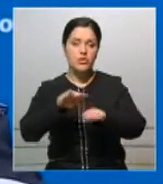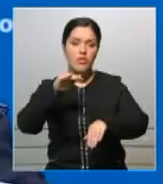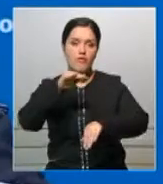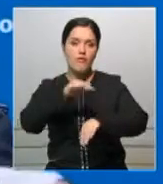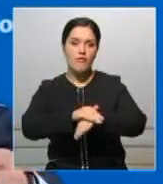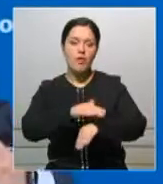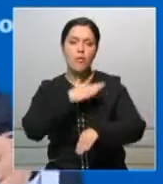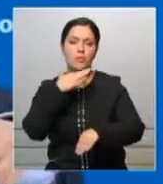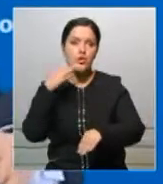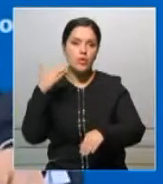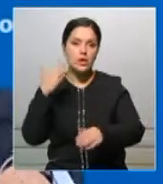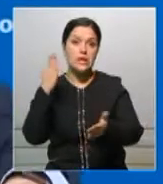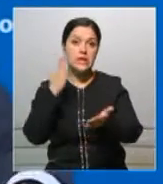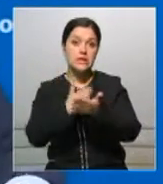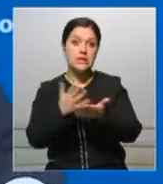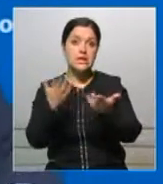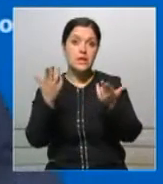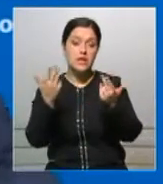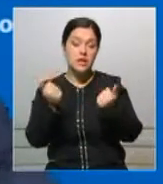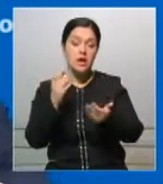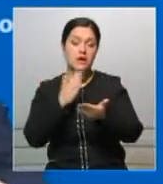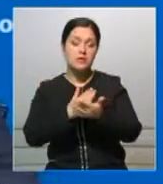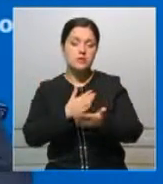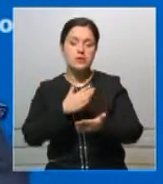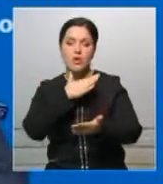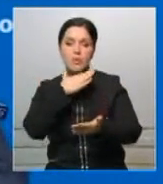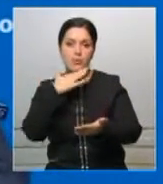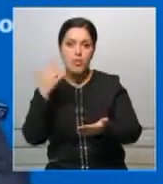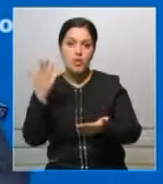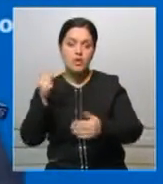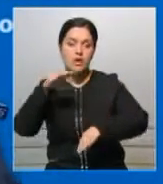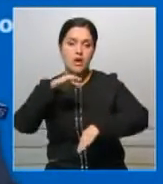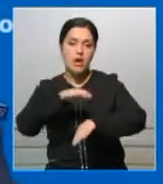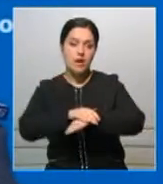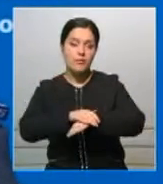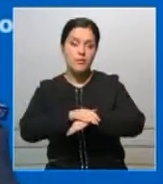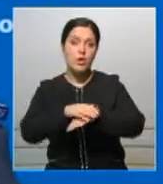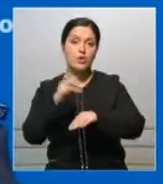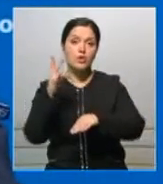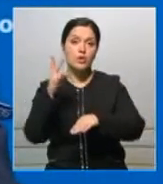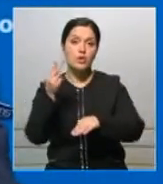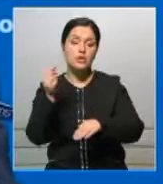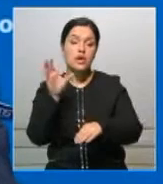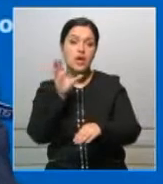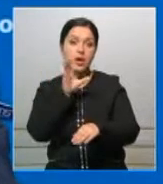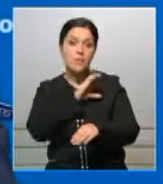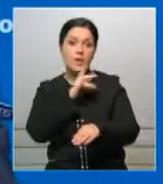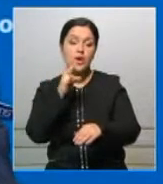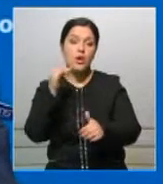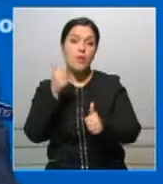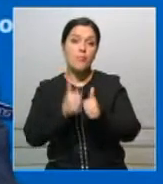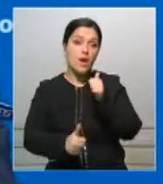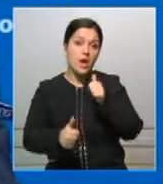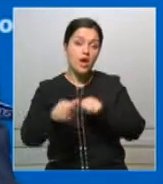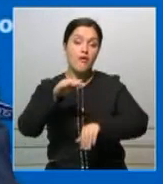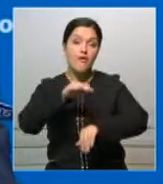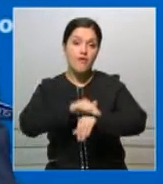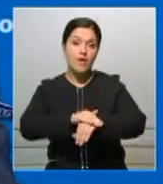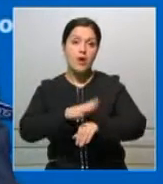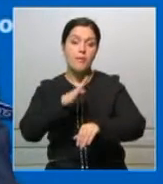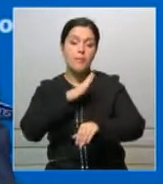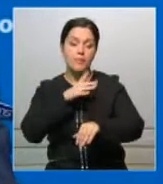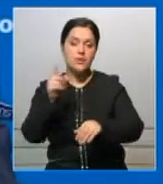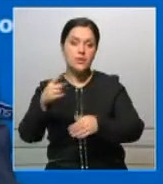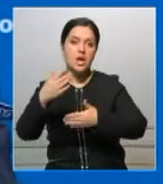достаточно много, можно их приводить. Ну, по каждому из этих фактов нами были приняты